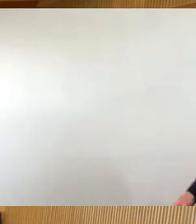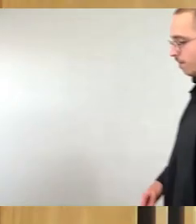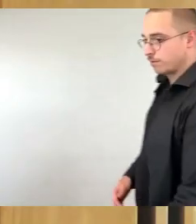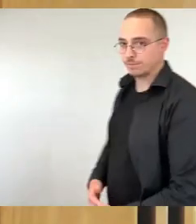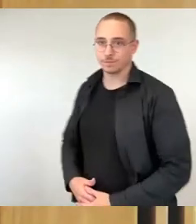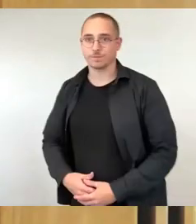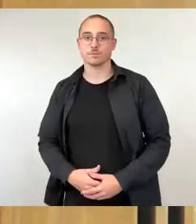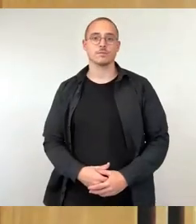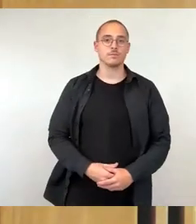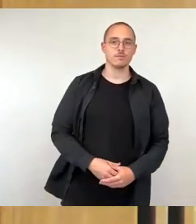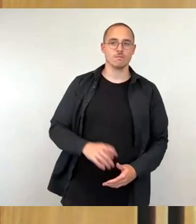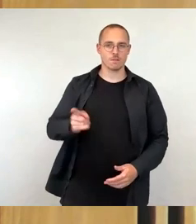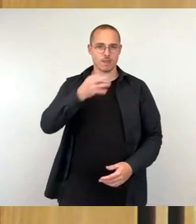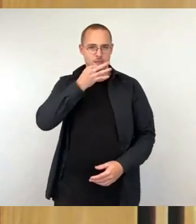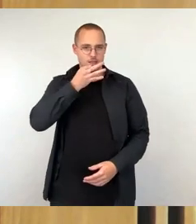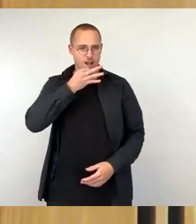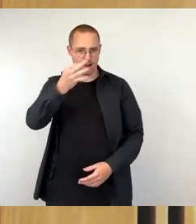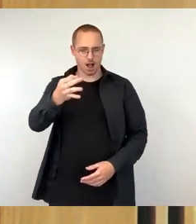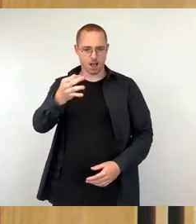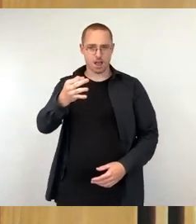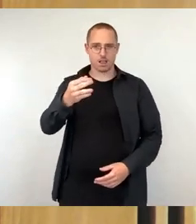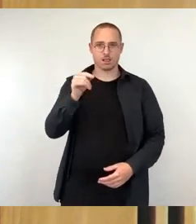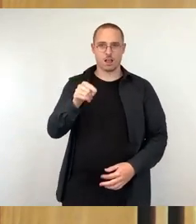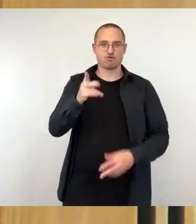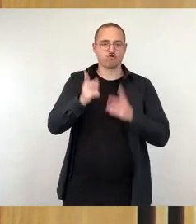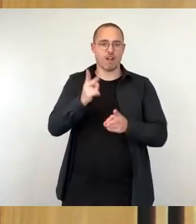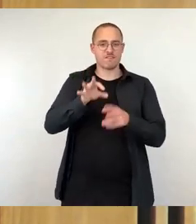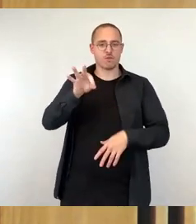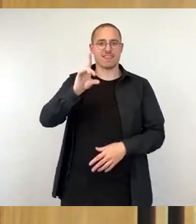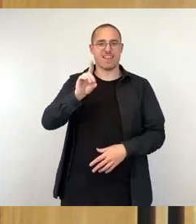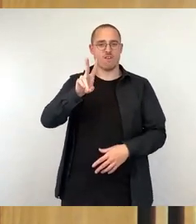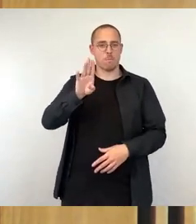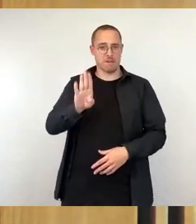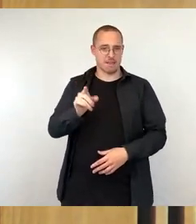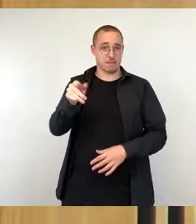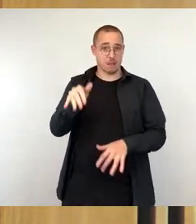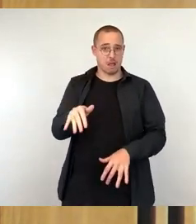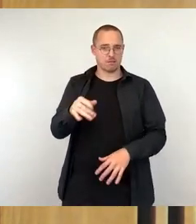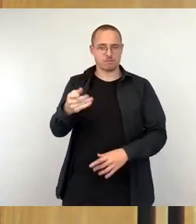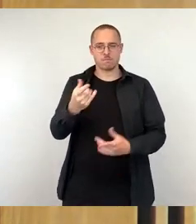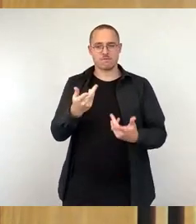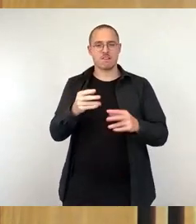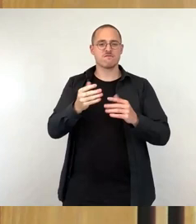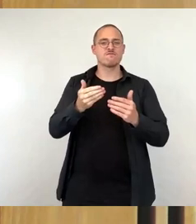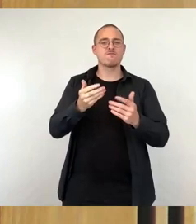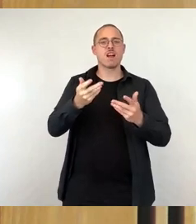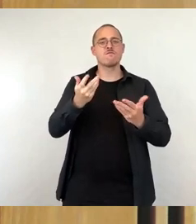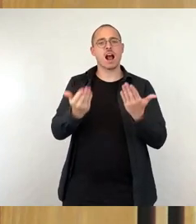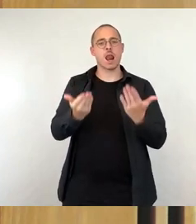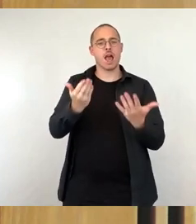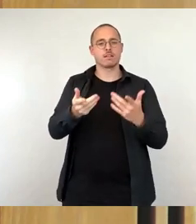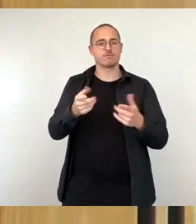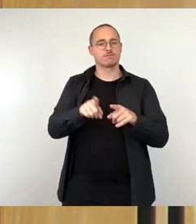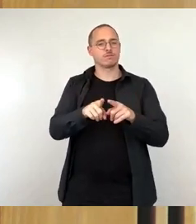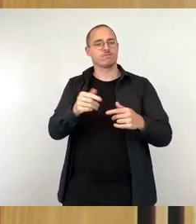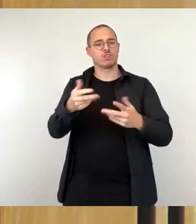DVB entsteht. Sie haben das jetzt allgemein mit Staus verglichen. Der ist allerdings deutlich anders zu